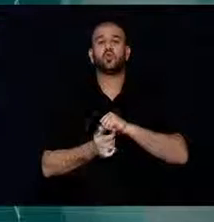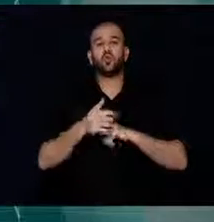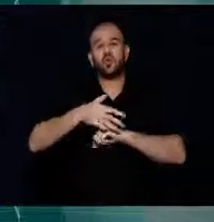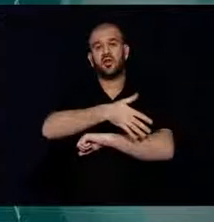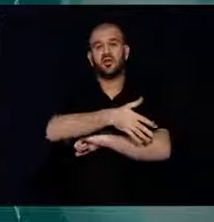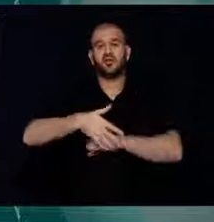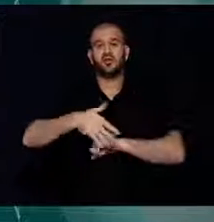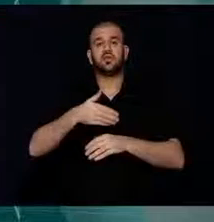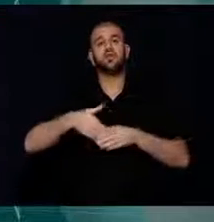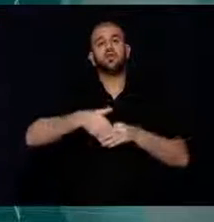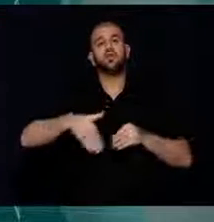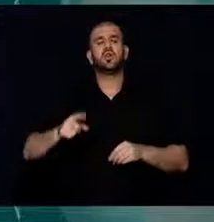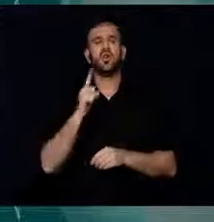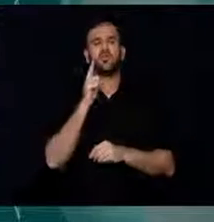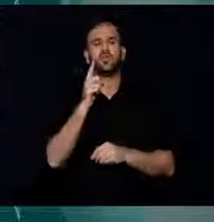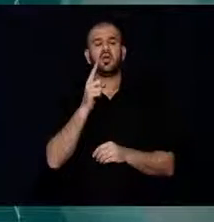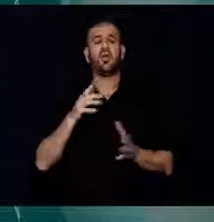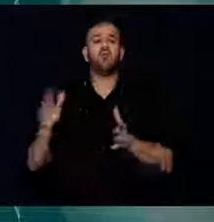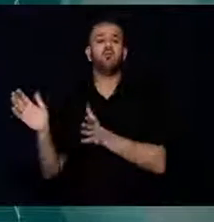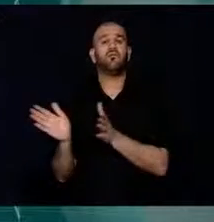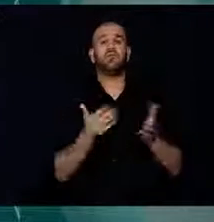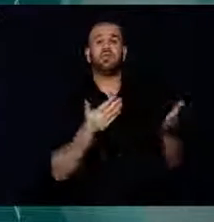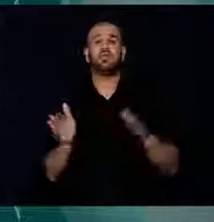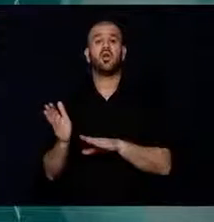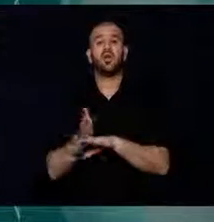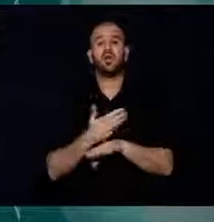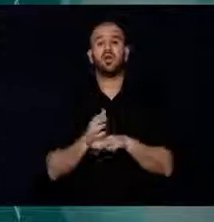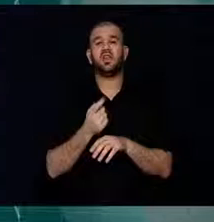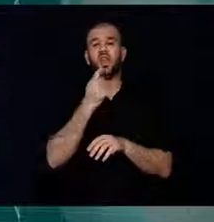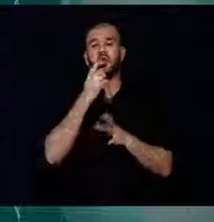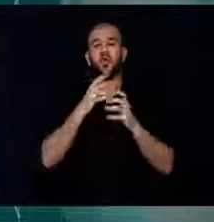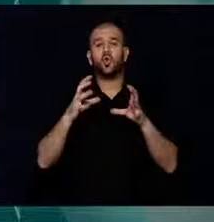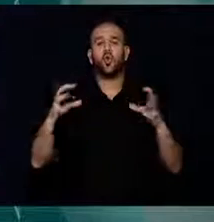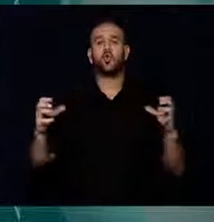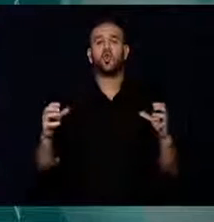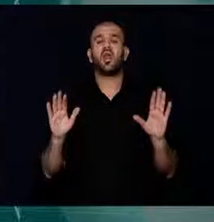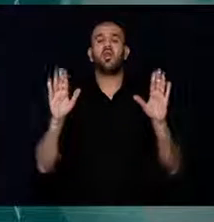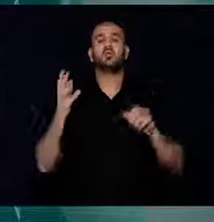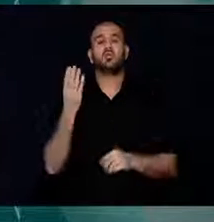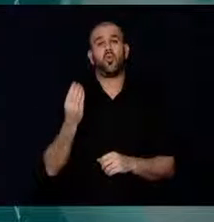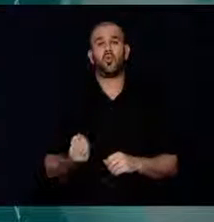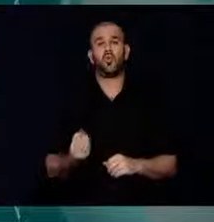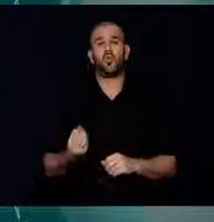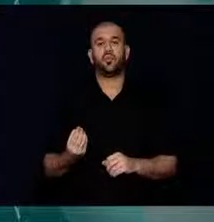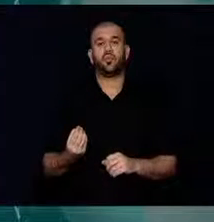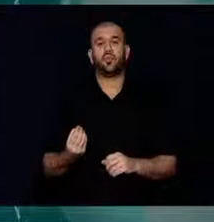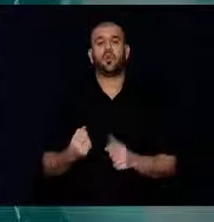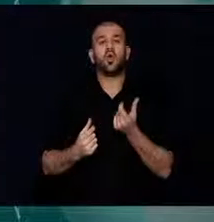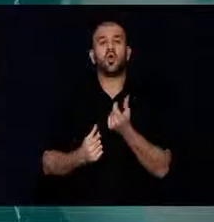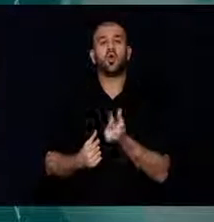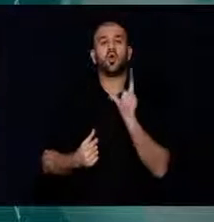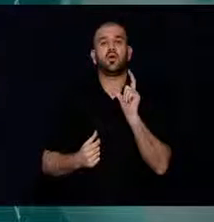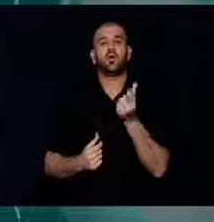köpüklere teslim oldu. Ulusal Okyanus ve Atmosfer Kurumu'nun